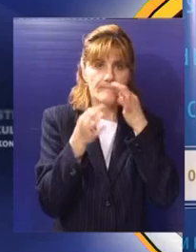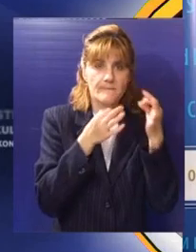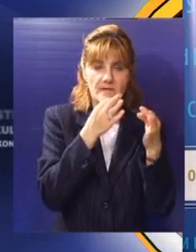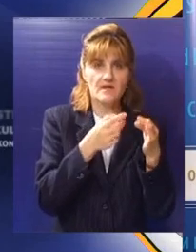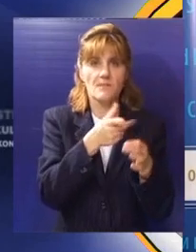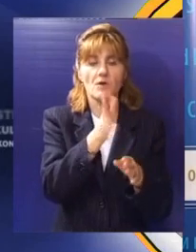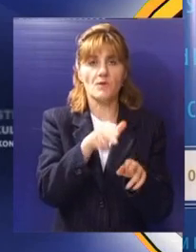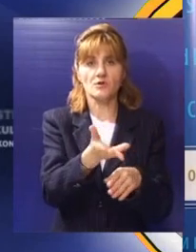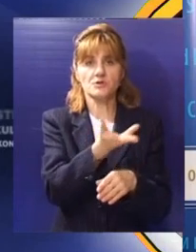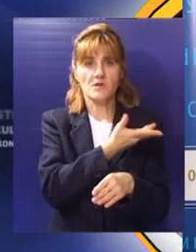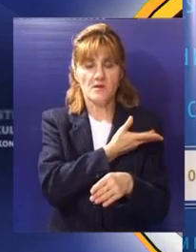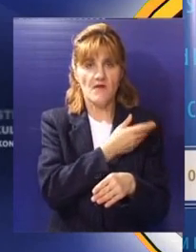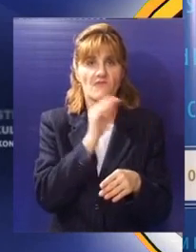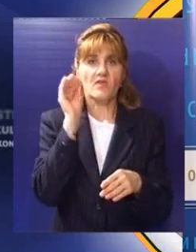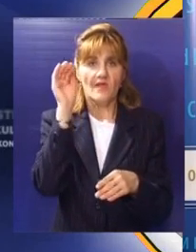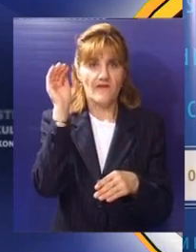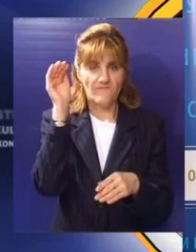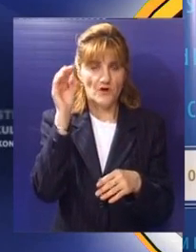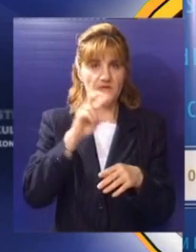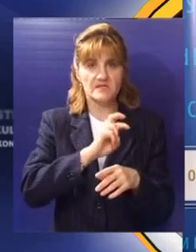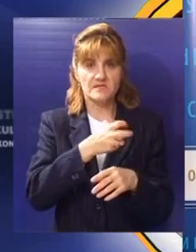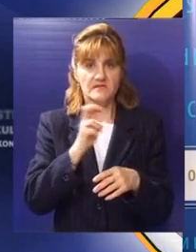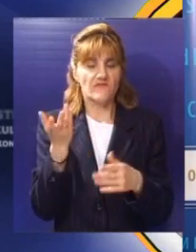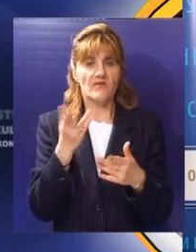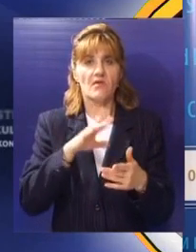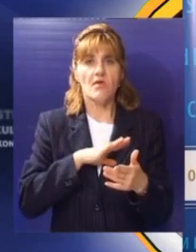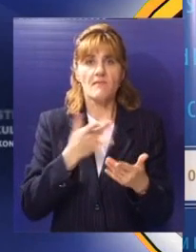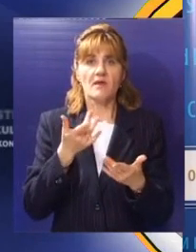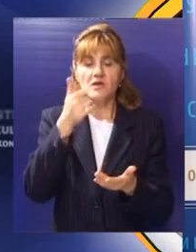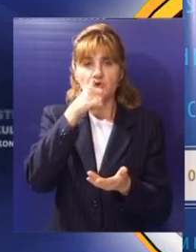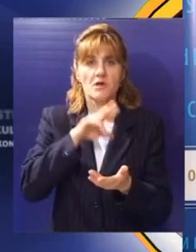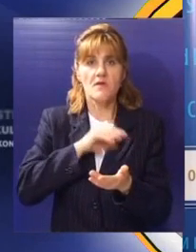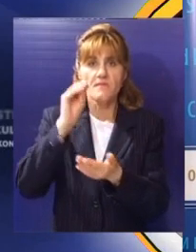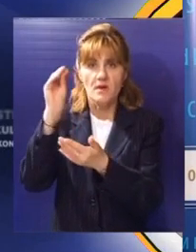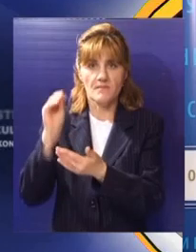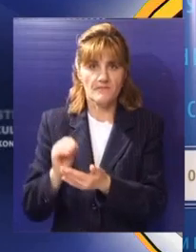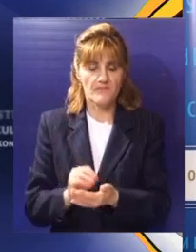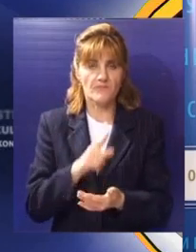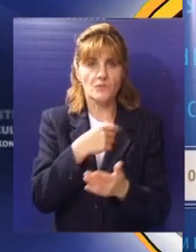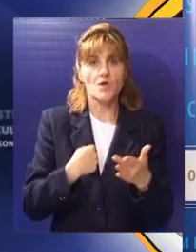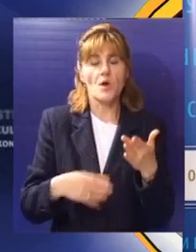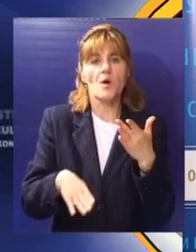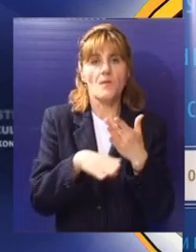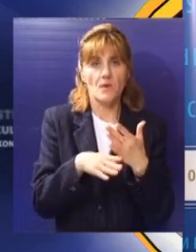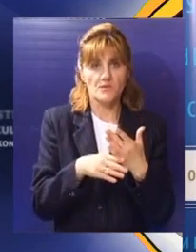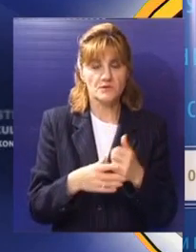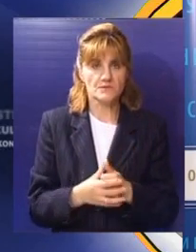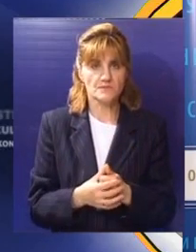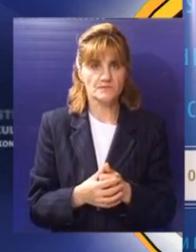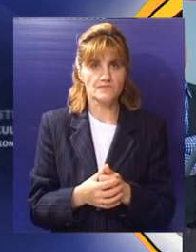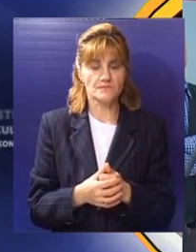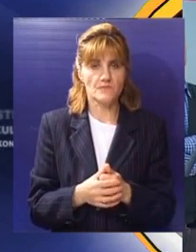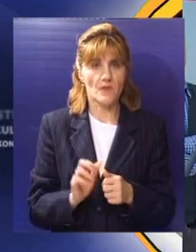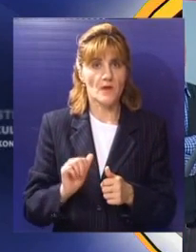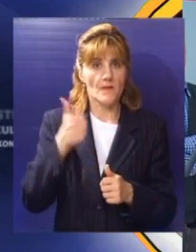turističke informacije, gde će se prezentovati naši turistički proizvodi i sve ostale informacije će također i pomoć moći dobiti na tim